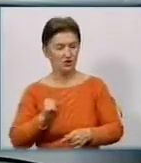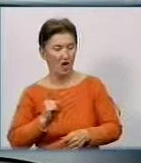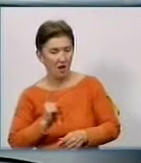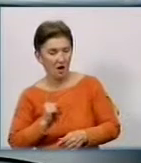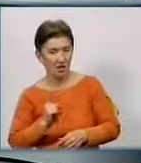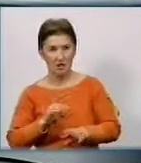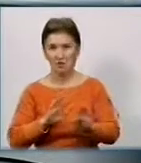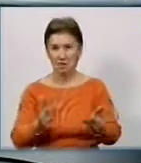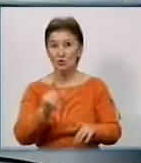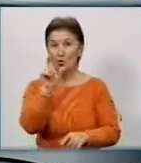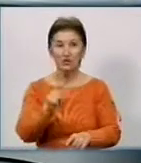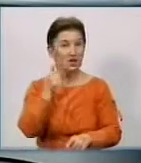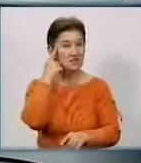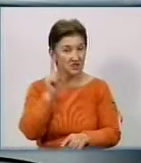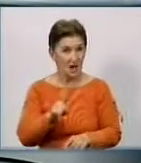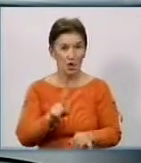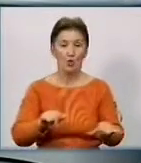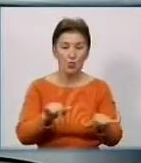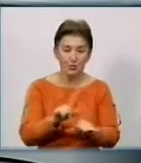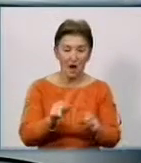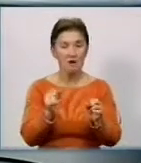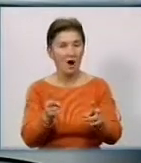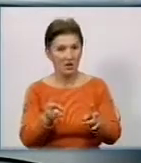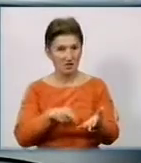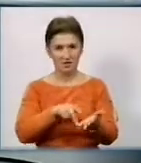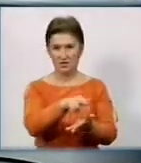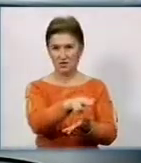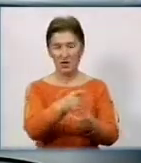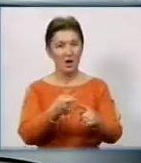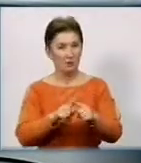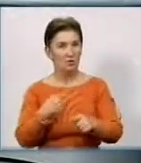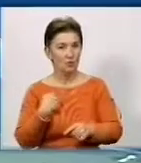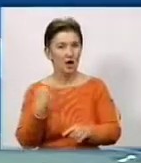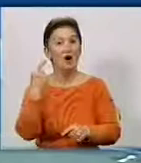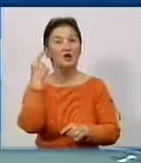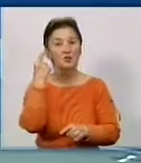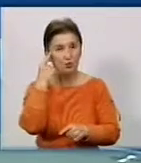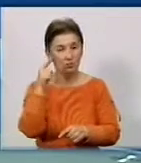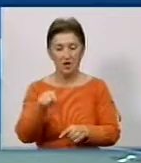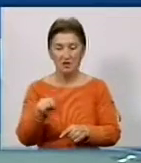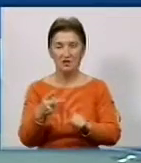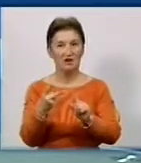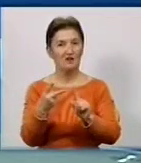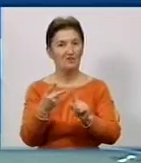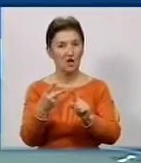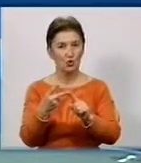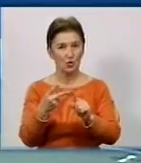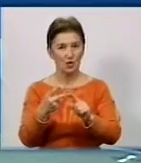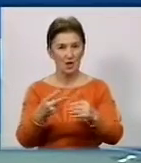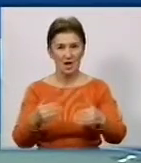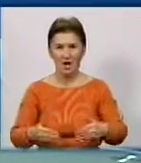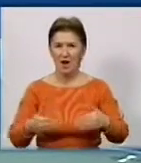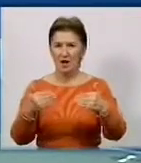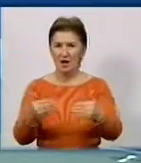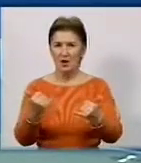знал, куда идти, как идти и так далее. Поэтому, я думаю, что это второй этап нашей программы. Сейчас мы откроем диагностические